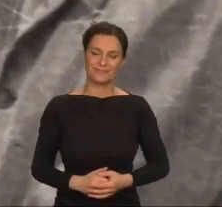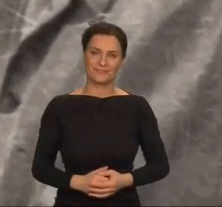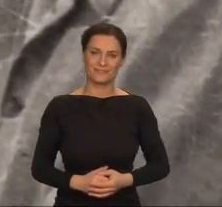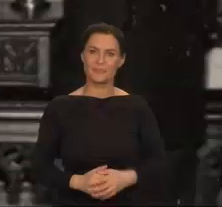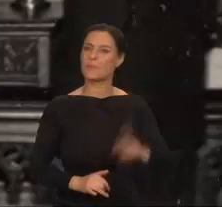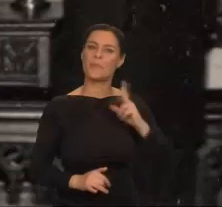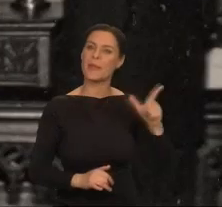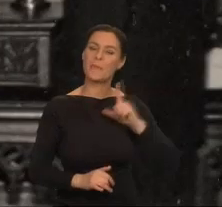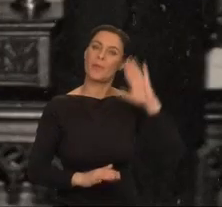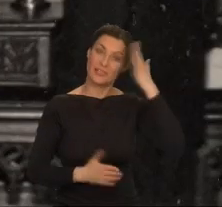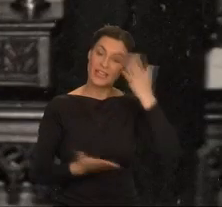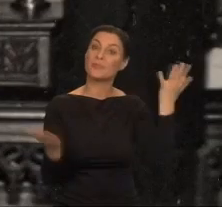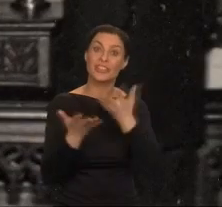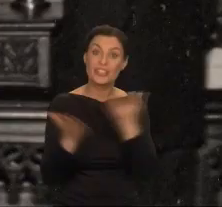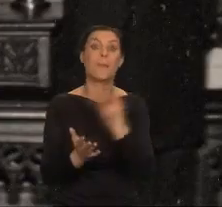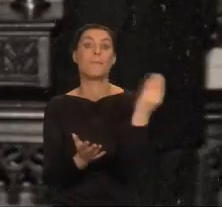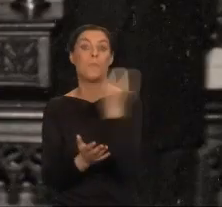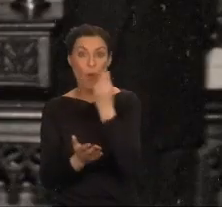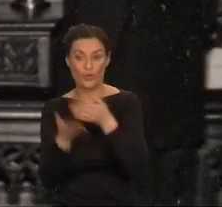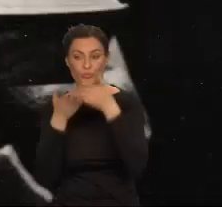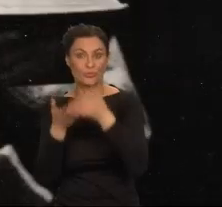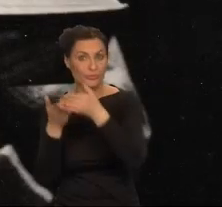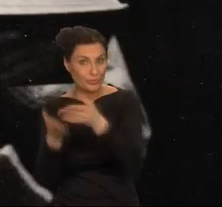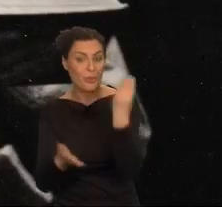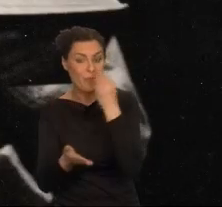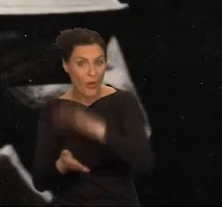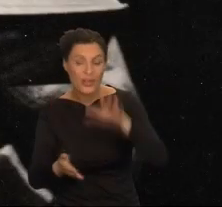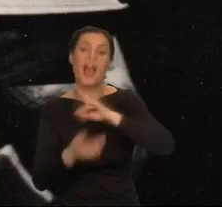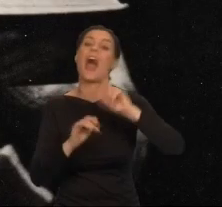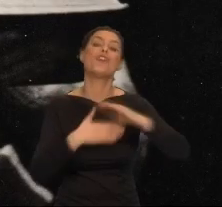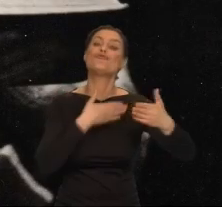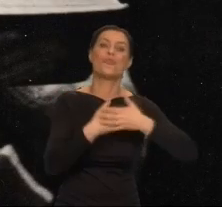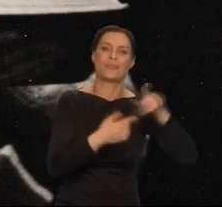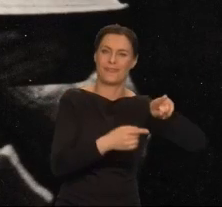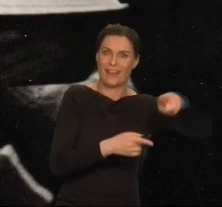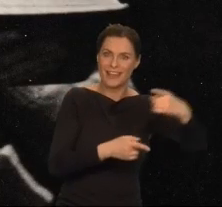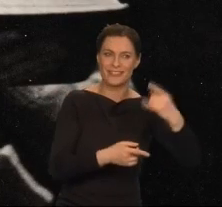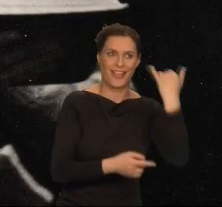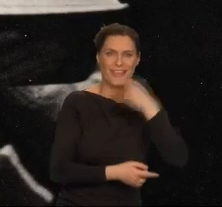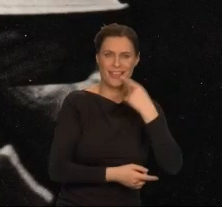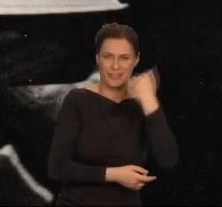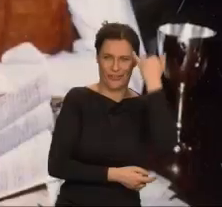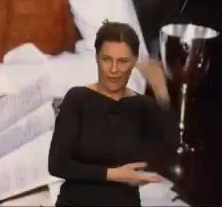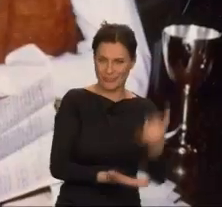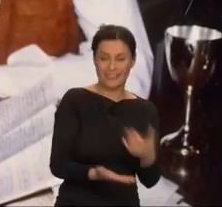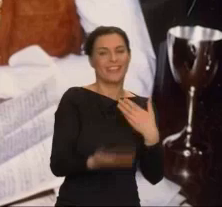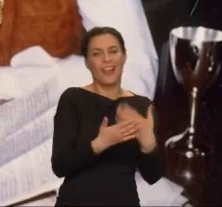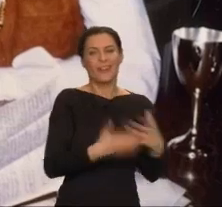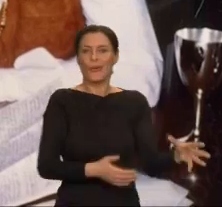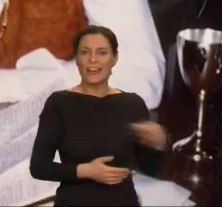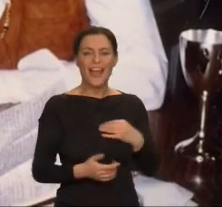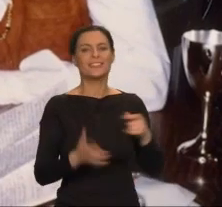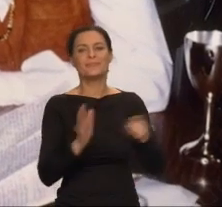Poznaliśmy się na morzu. Pobraliśmy się w obcym języku. Nic dziwnego, że pieszo przemierzamy